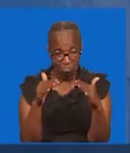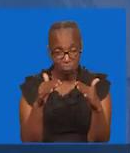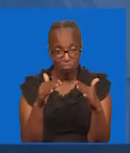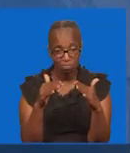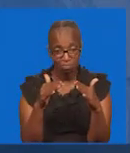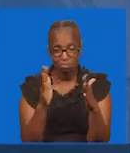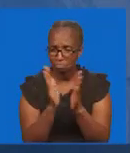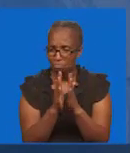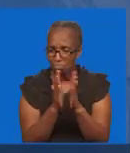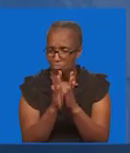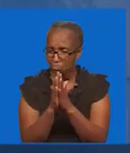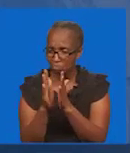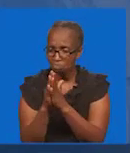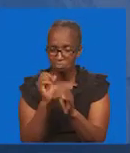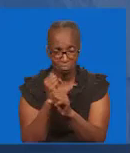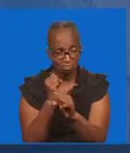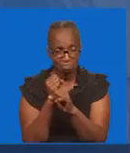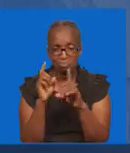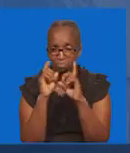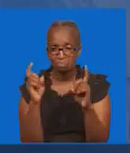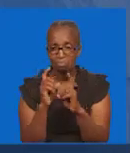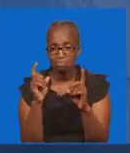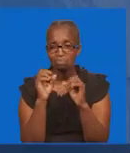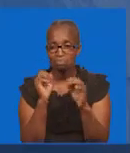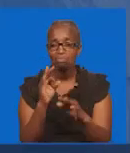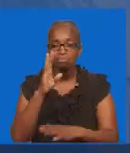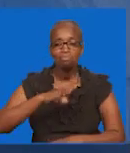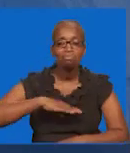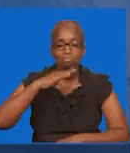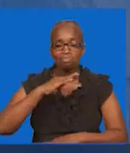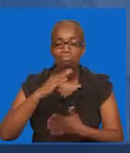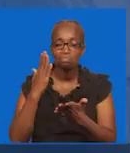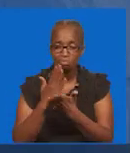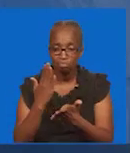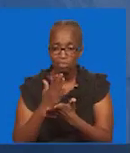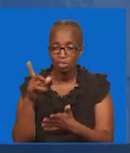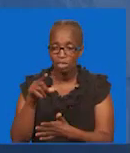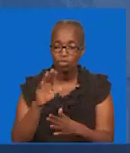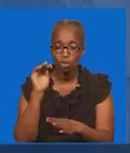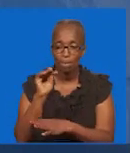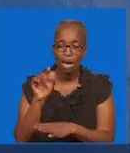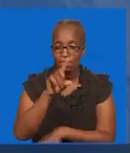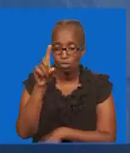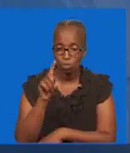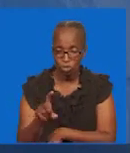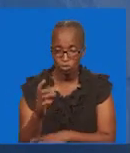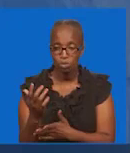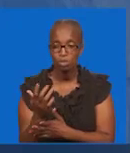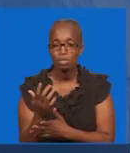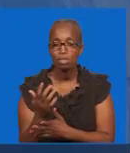Akifanya maovu Unamshangilia kifanya dhambi Ujua ya kwamba Hata akifakiwa katika dhambi Utaulizwa